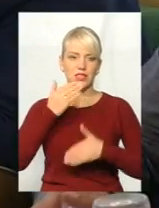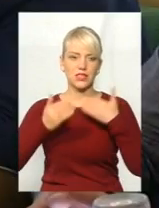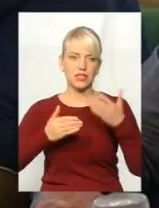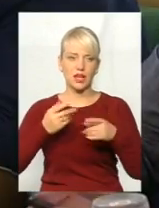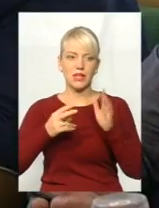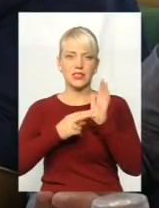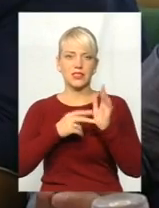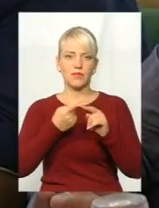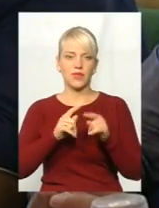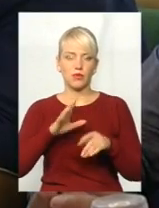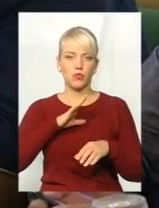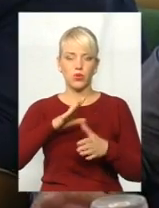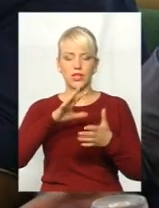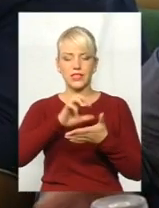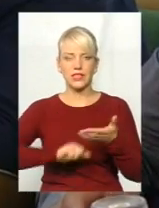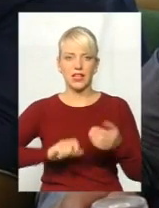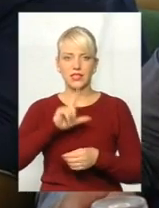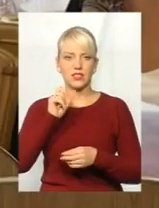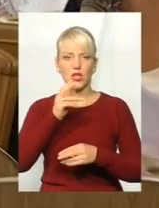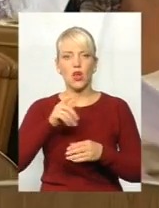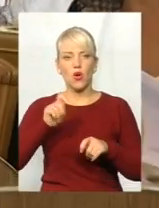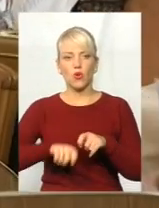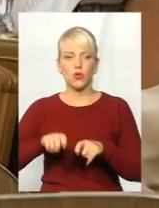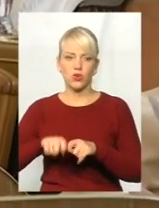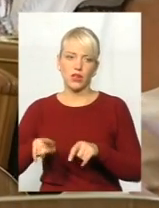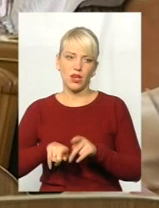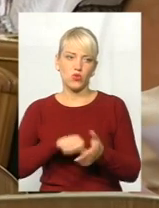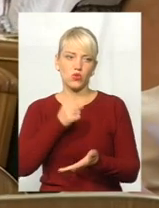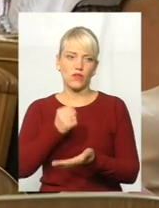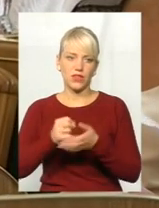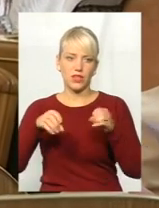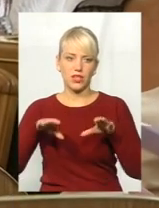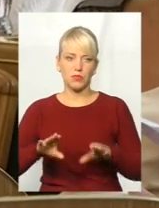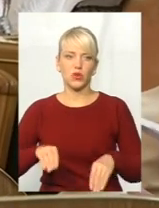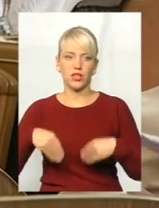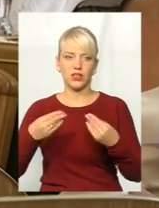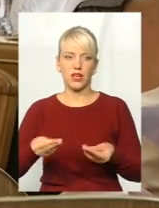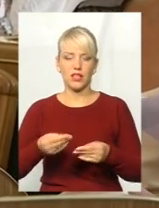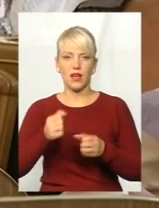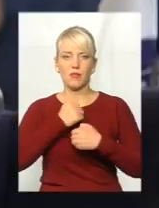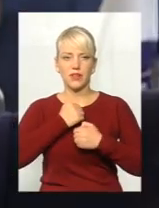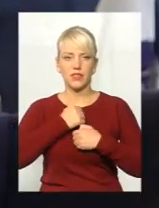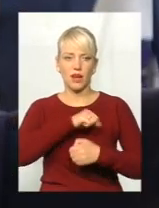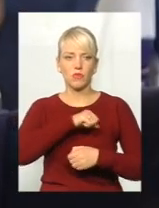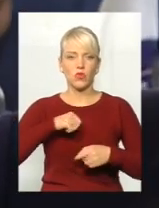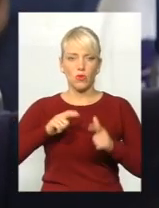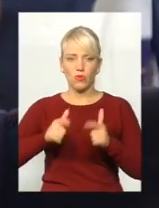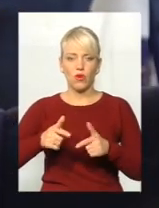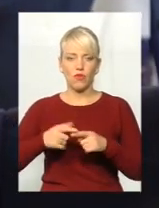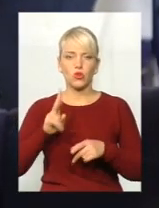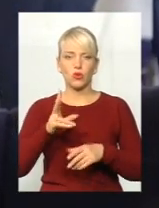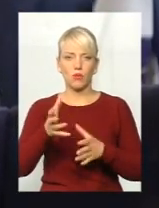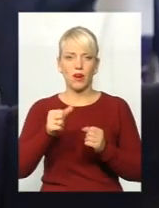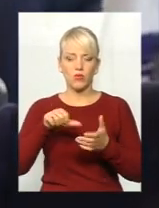сім з яких були зняті з контролю, а також ухвалили рішення про надання бійцям-добровольцям, які брали участь в антитерористичній